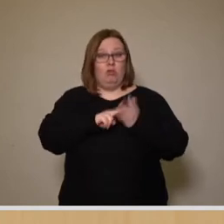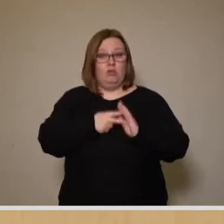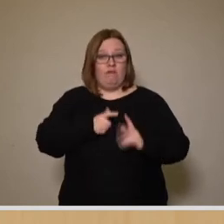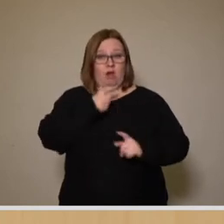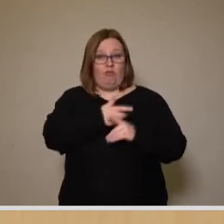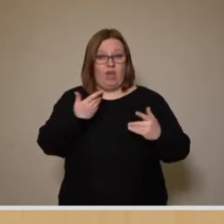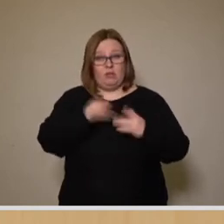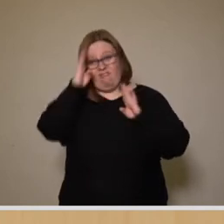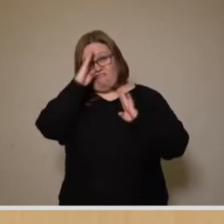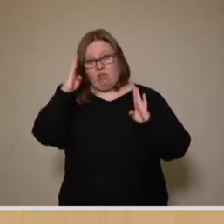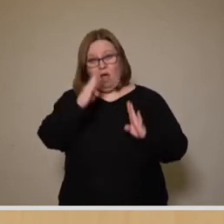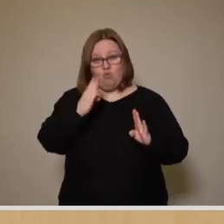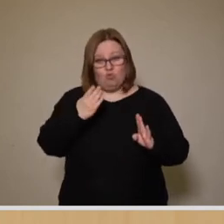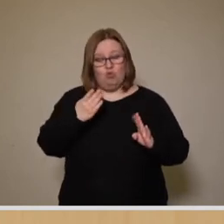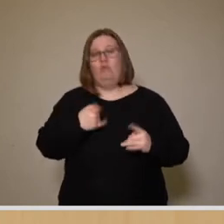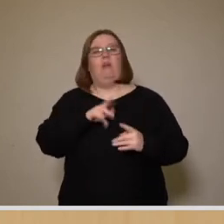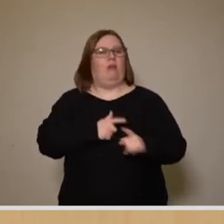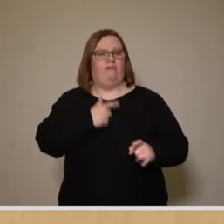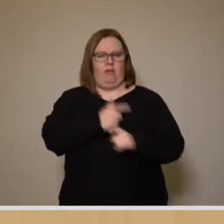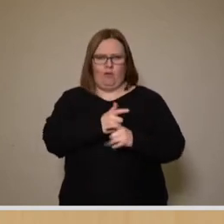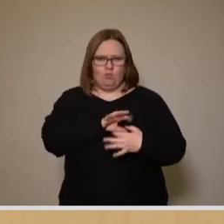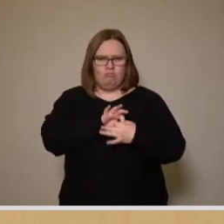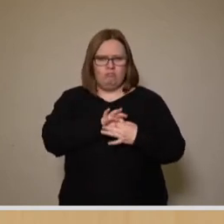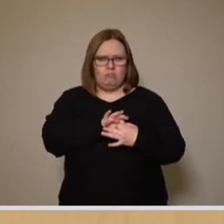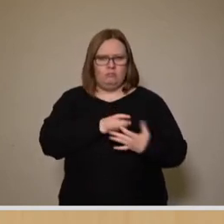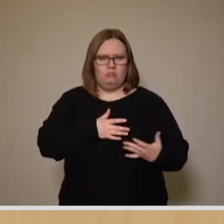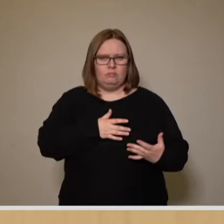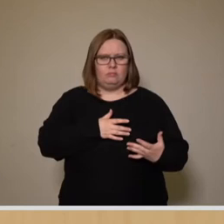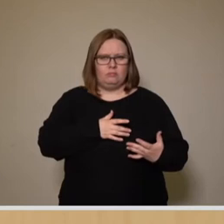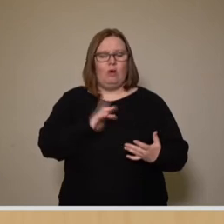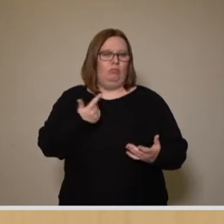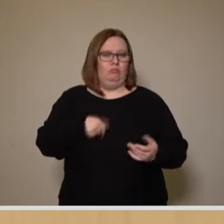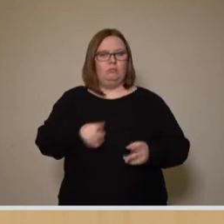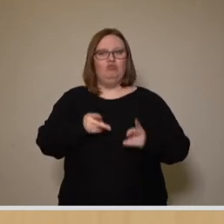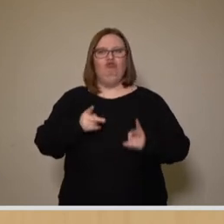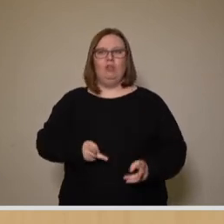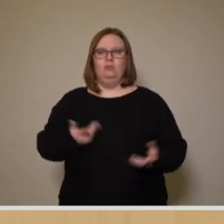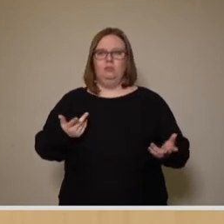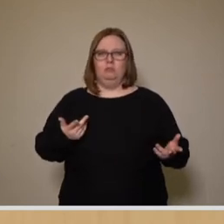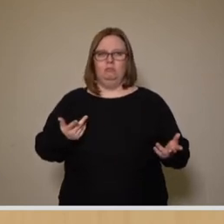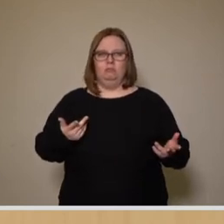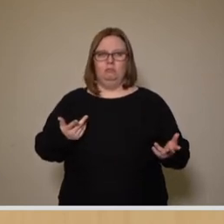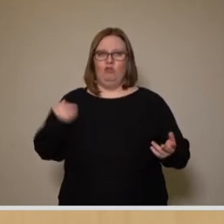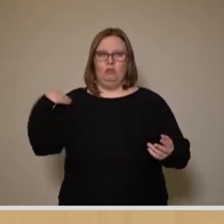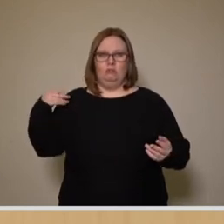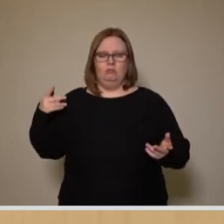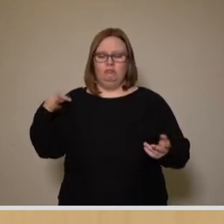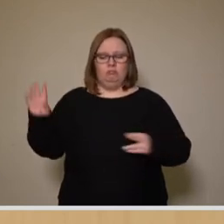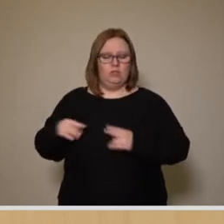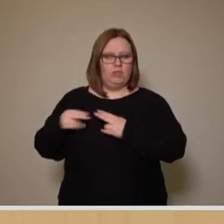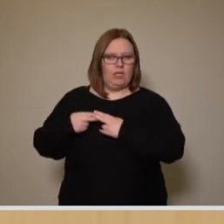Wenn wir schon mal bei Verantwortung sind, muss man auch ganz ehrlich sein und sagen, die Stadt ist mit dem, was ihr von Generationen